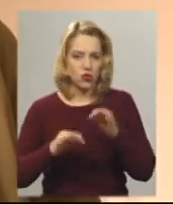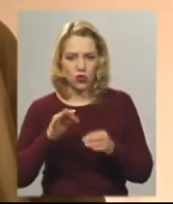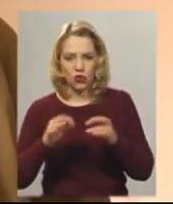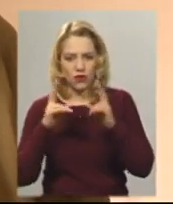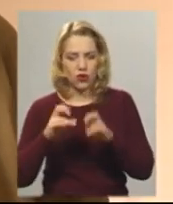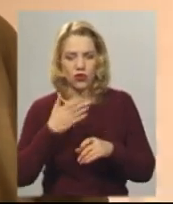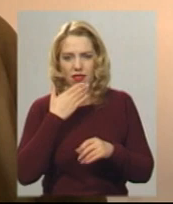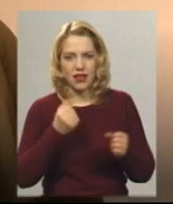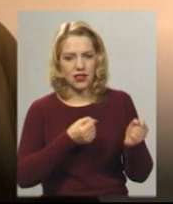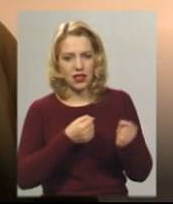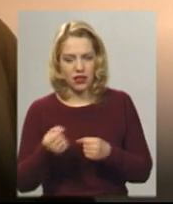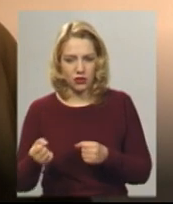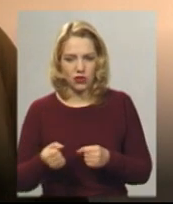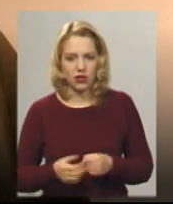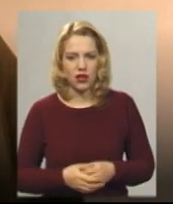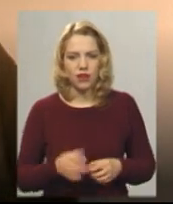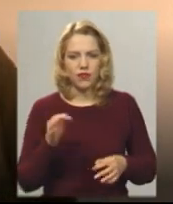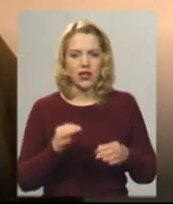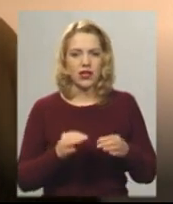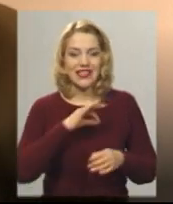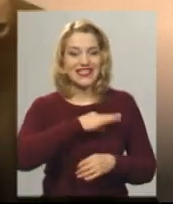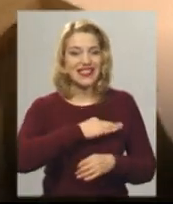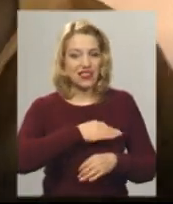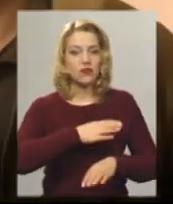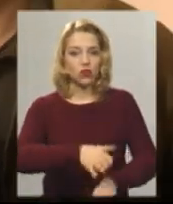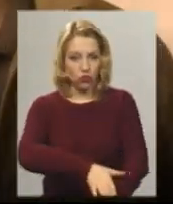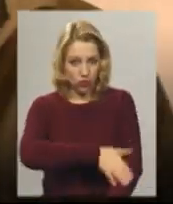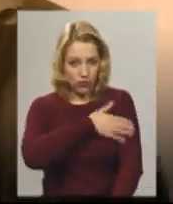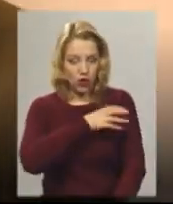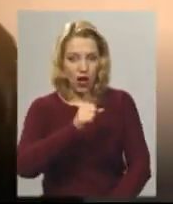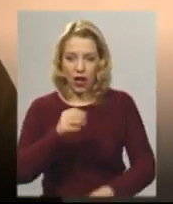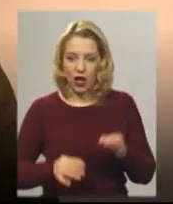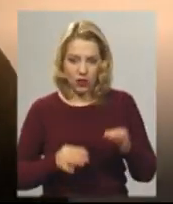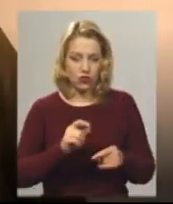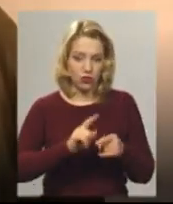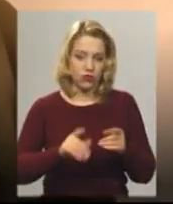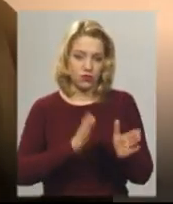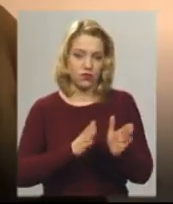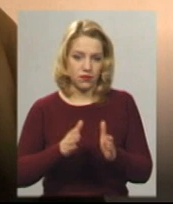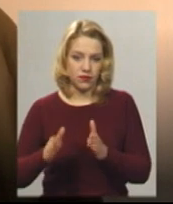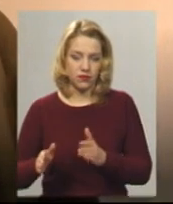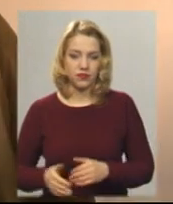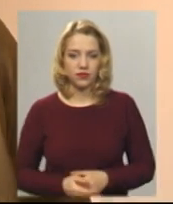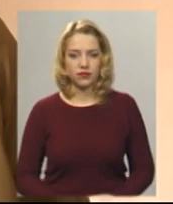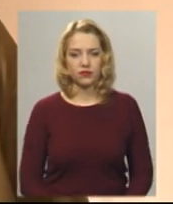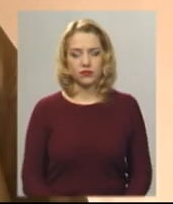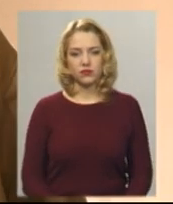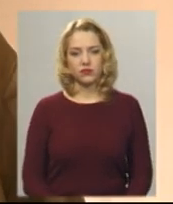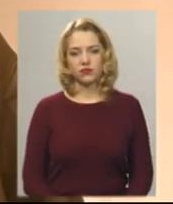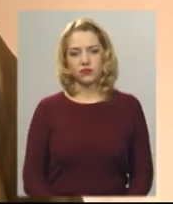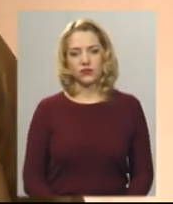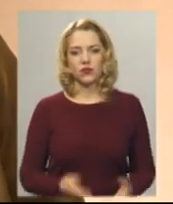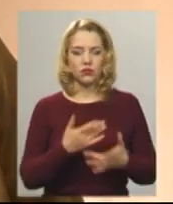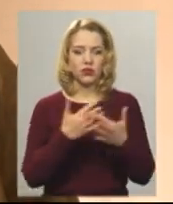Сусідство йшло довго. Судові засідання з літа, чи з вересня з літа почалися. По